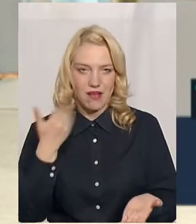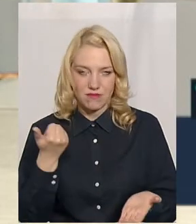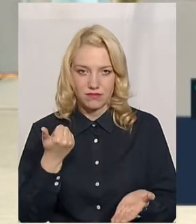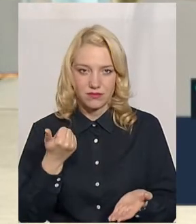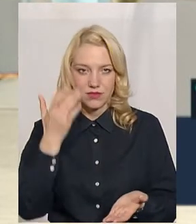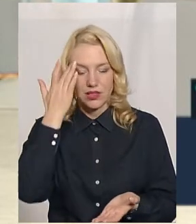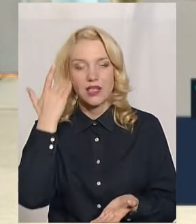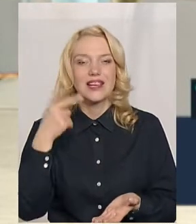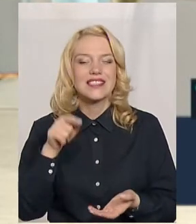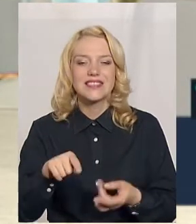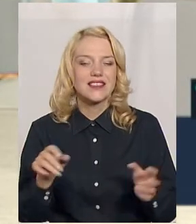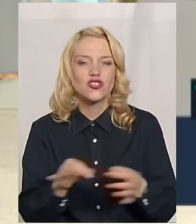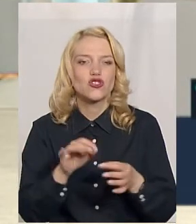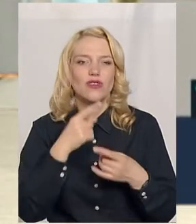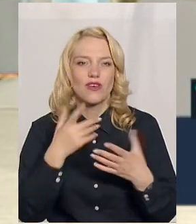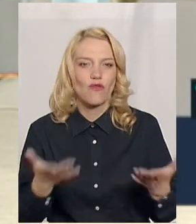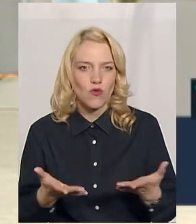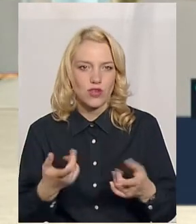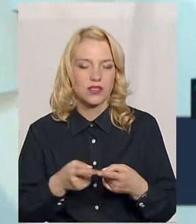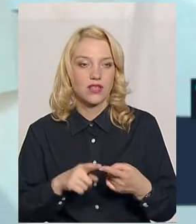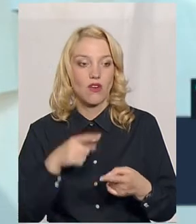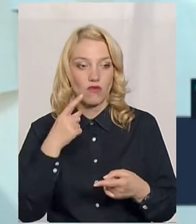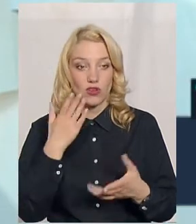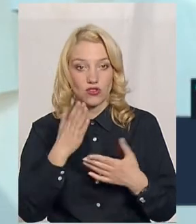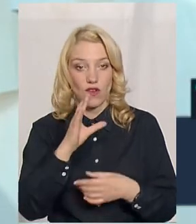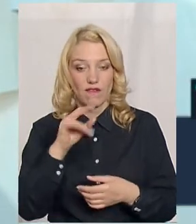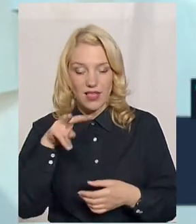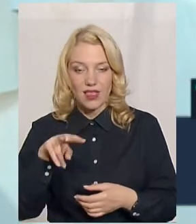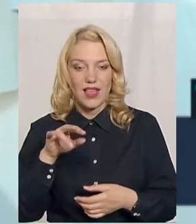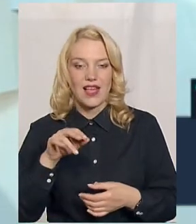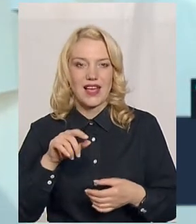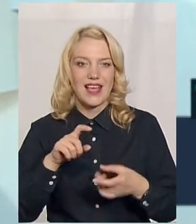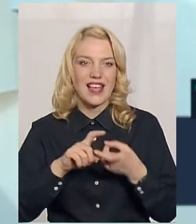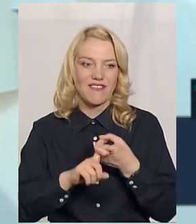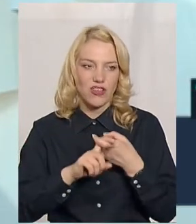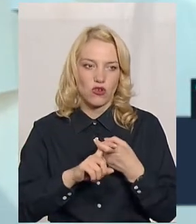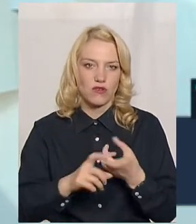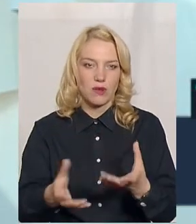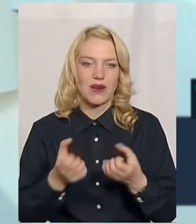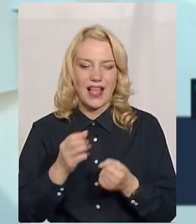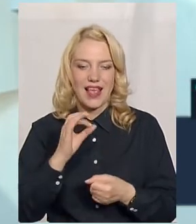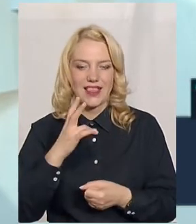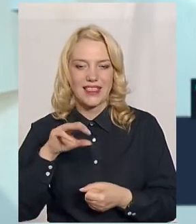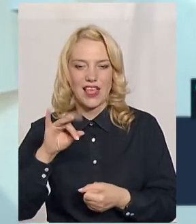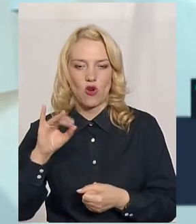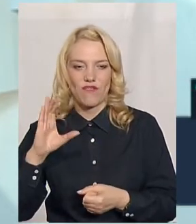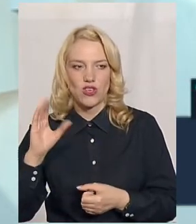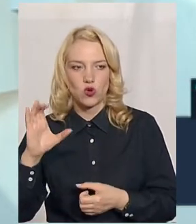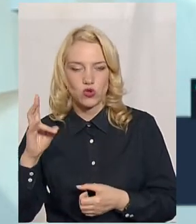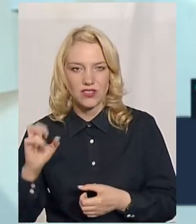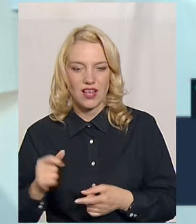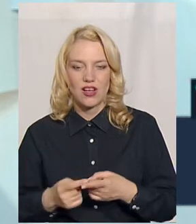Це ні про що не говорить, бо тому що казали, що якщо віллінфіковані приймають антиретровірусну терапію, то вони не можуть хворіти